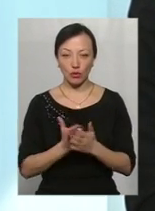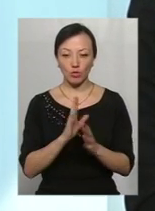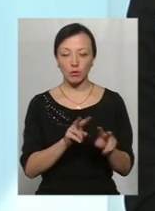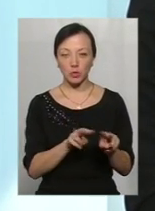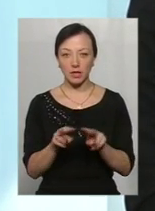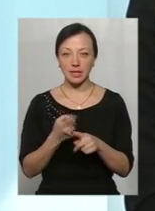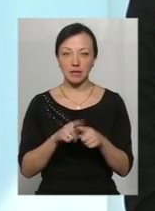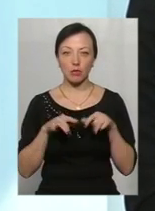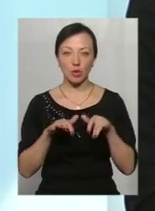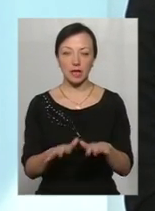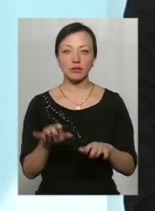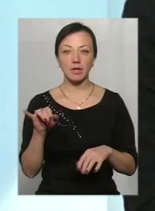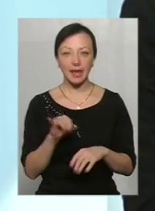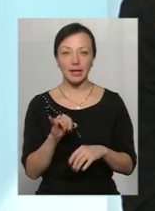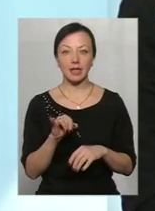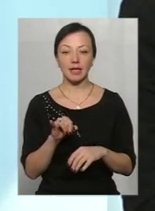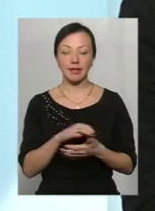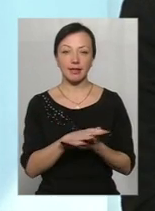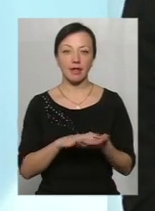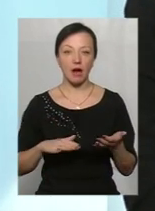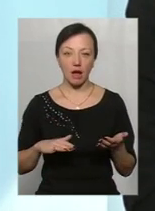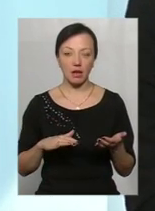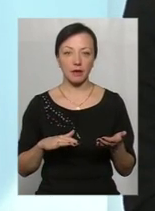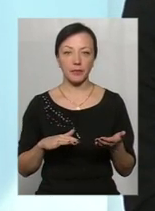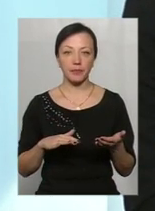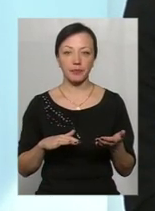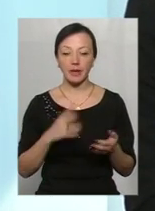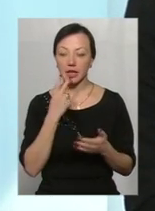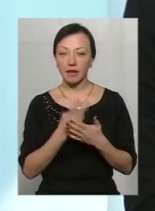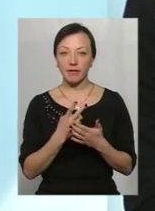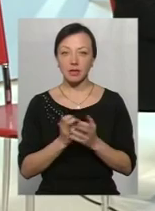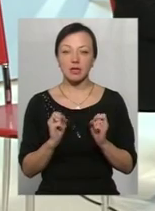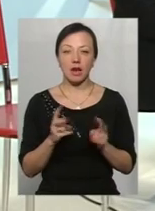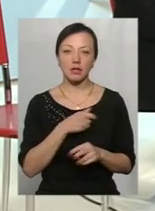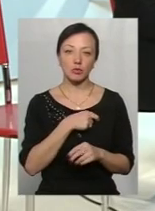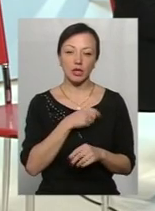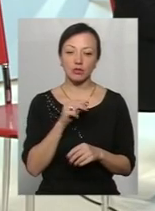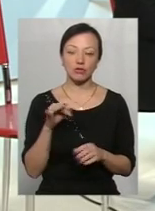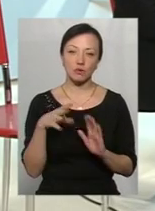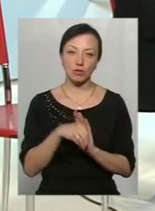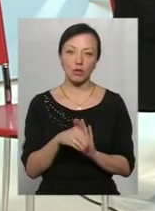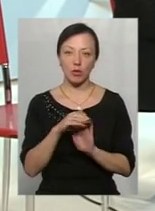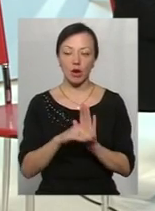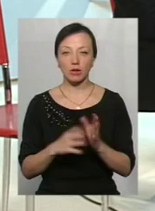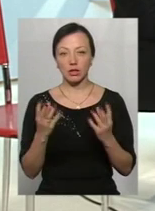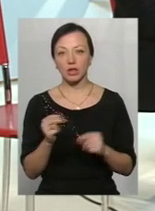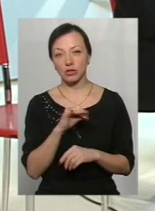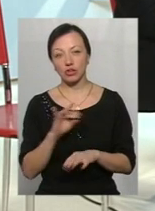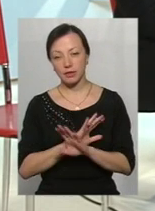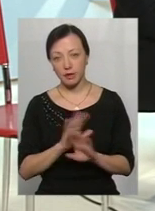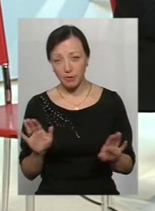спостерігати за цим процесом і далі дивитися, як депутати включають в порядок денний чи ні.